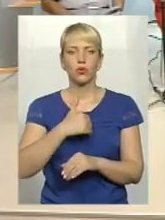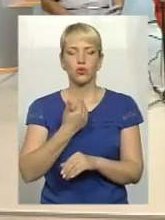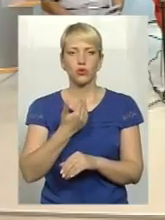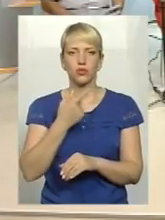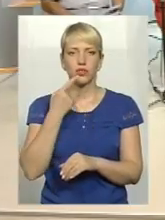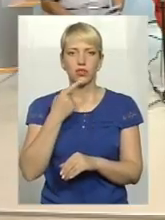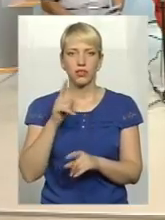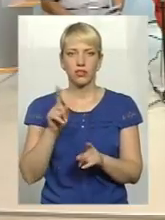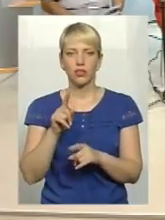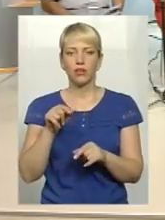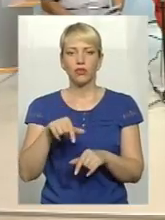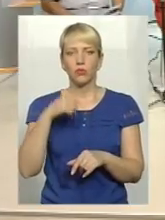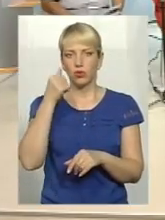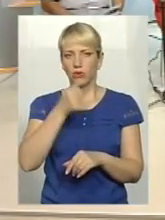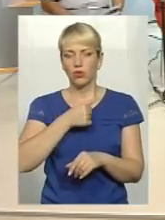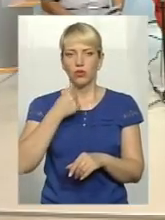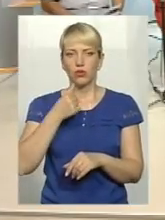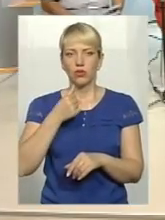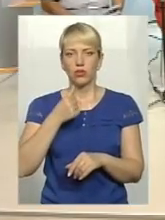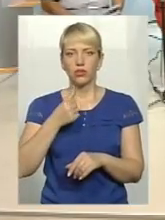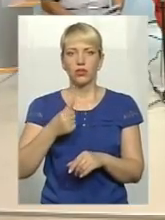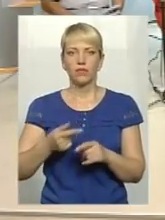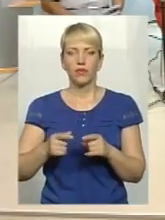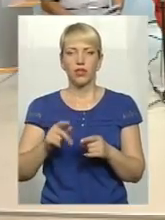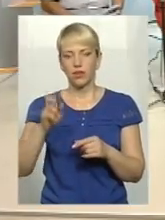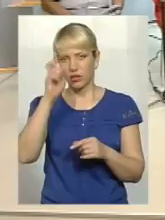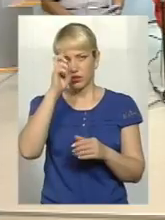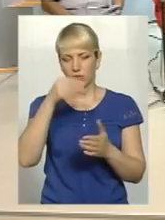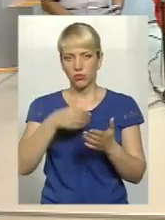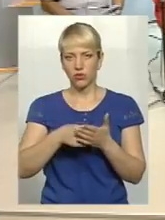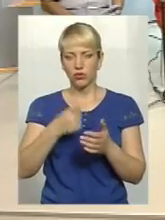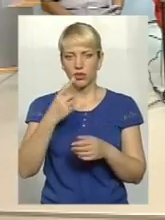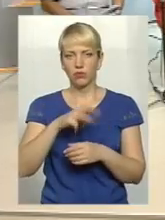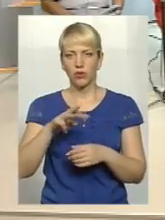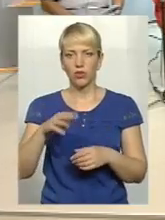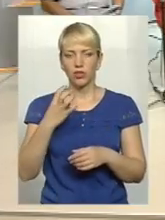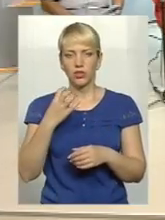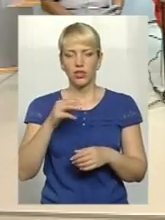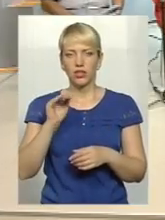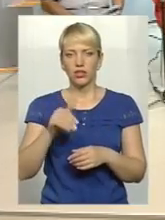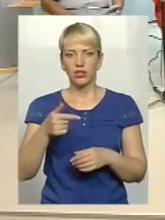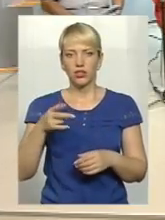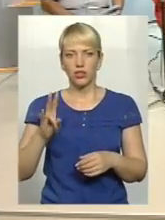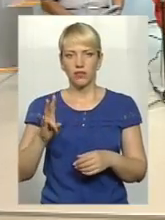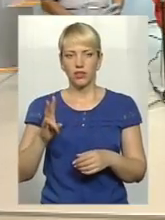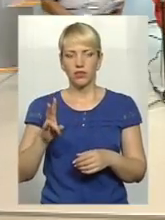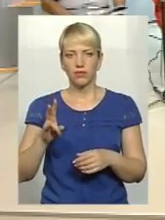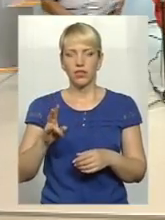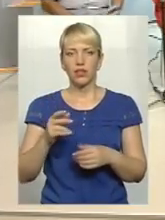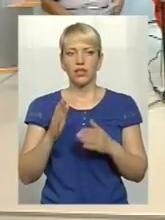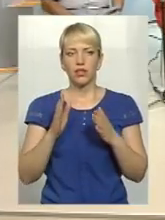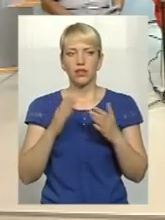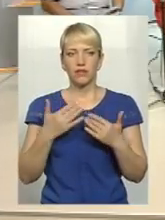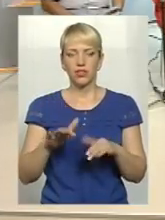що в цьому році вже виділено з державного бюджету 1 мільйон 400 тисяч гривень і вже